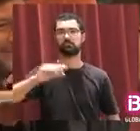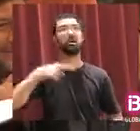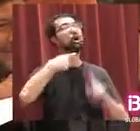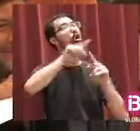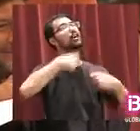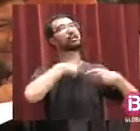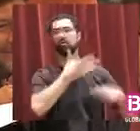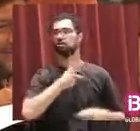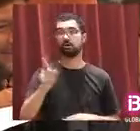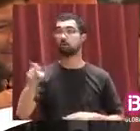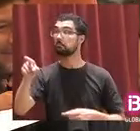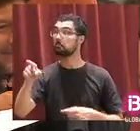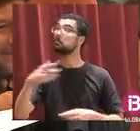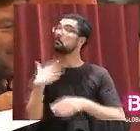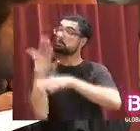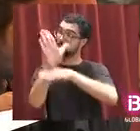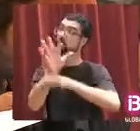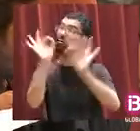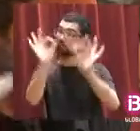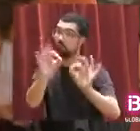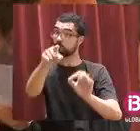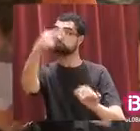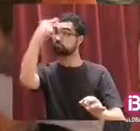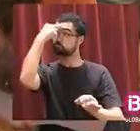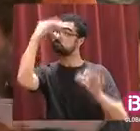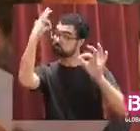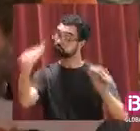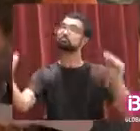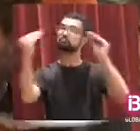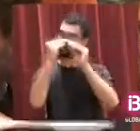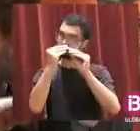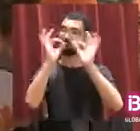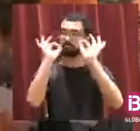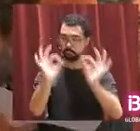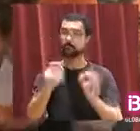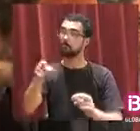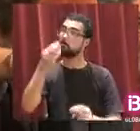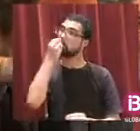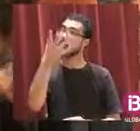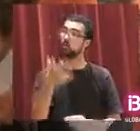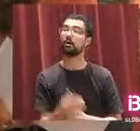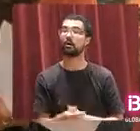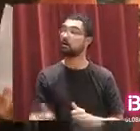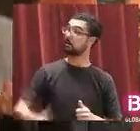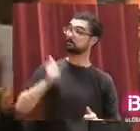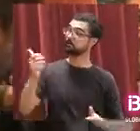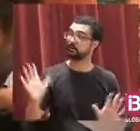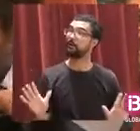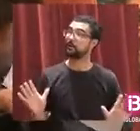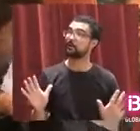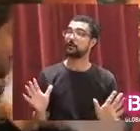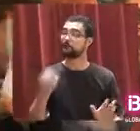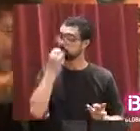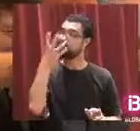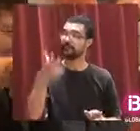fer aquesta proposta, veiem que vostè ja l'ha tinguda en compte, pensàvem que és una manera molt bona... Quines casualitats! No, no,